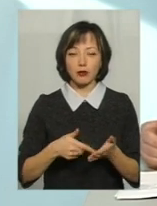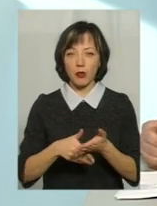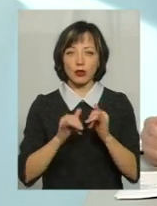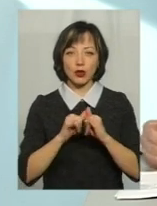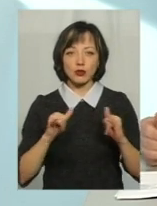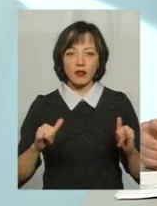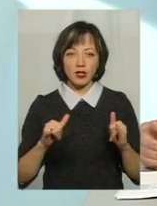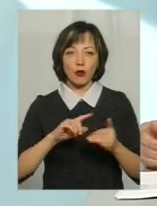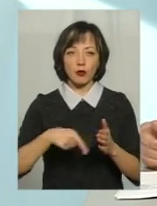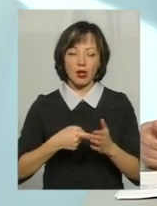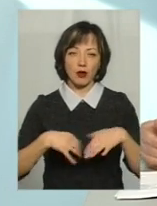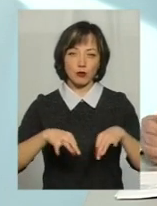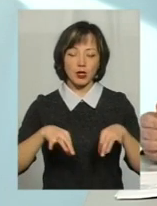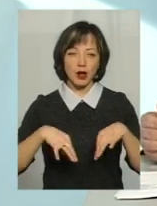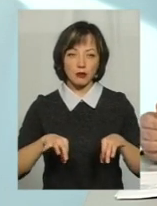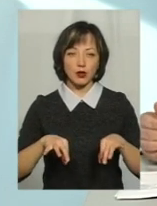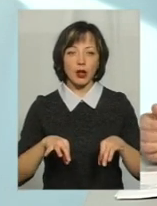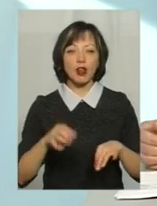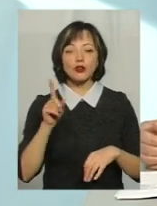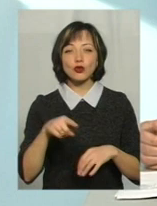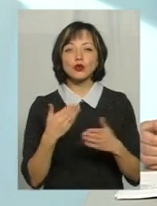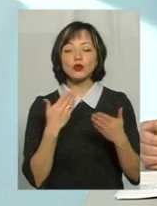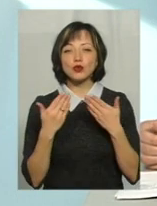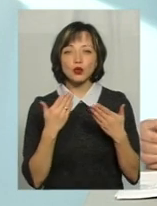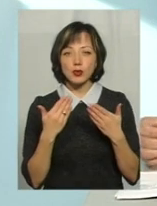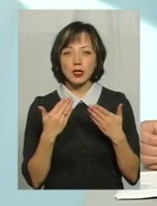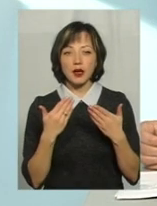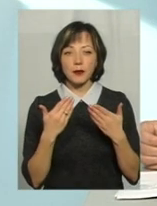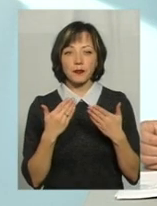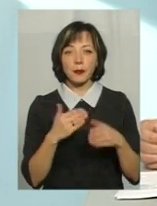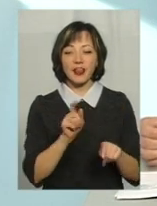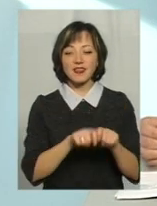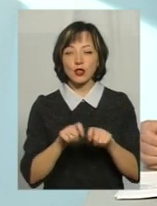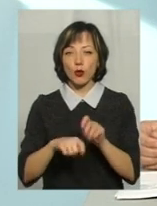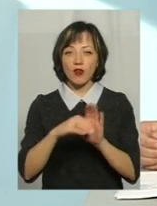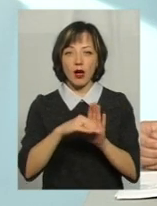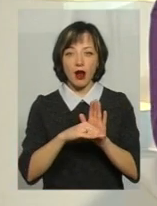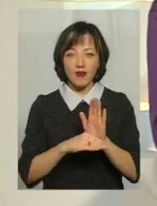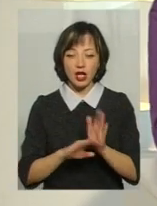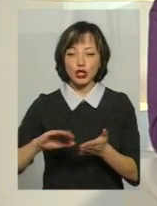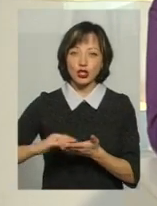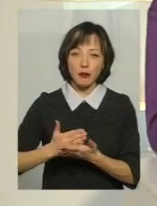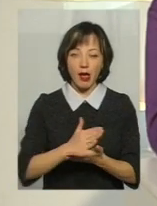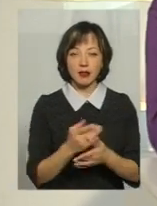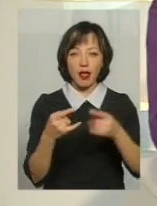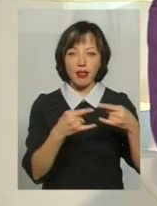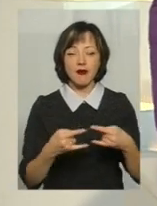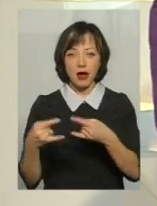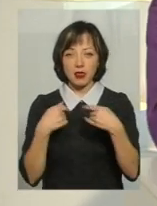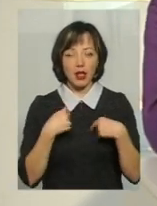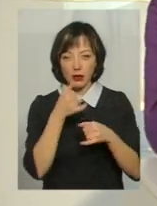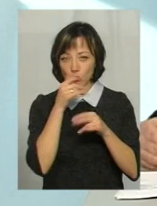розвиватися комунальному транспорту. Те, що стосується відслідковування графіків і GPS-навігації. Звичайно, що я не можу